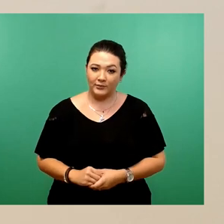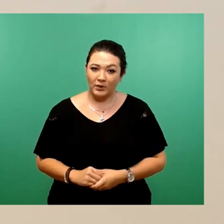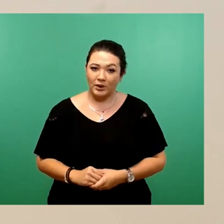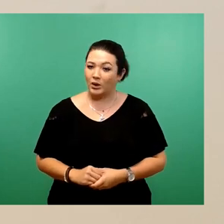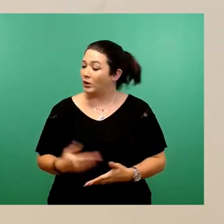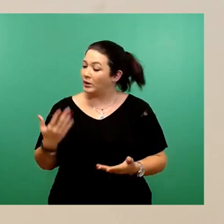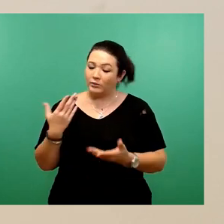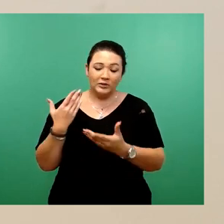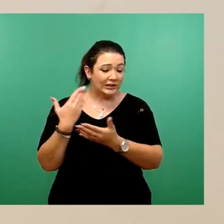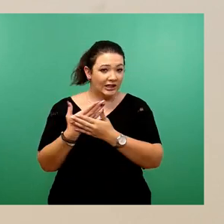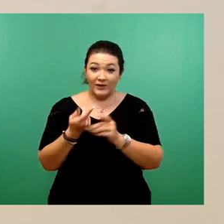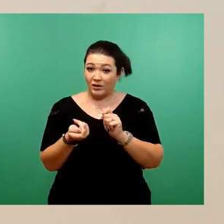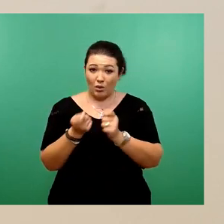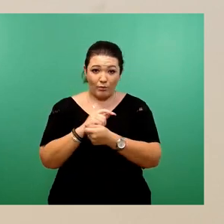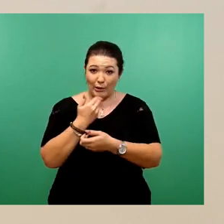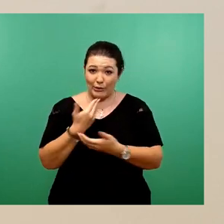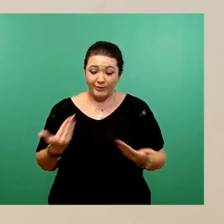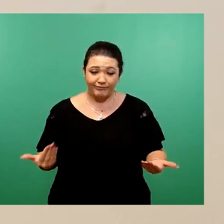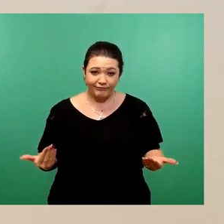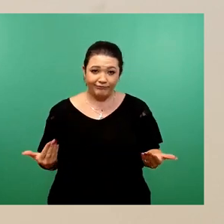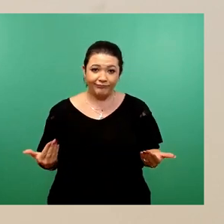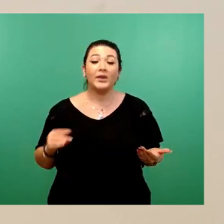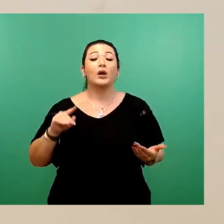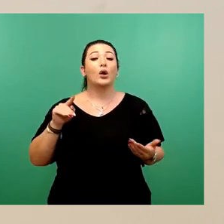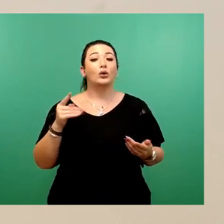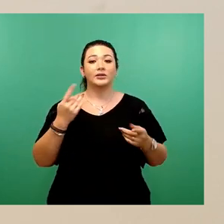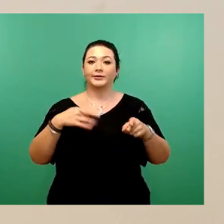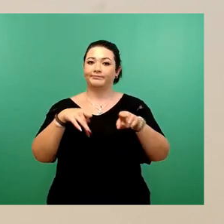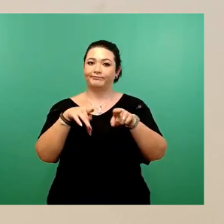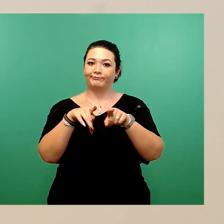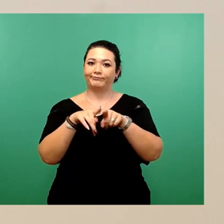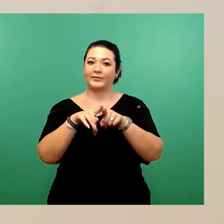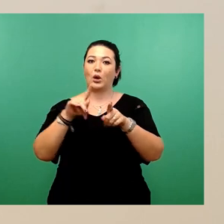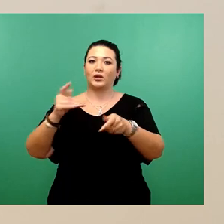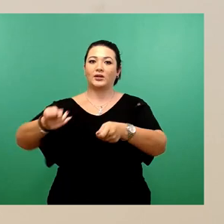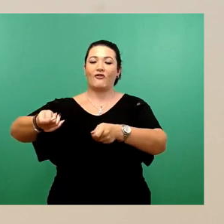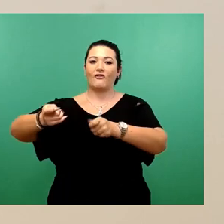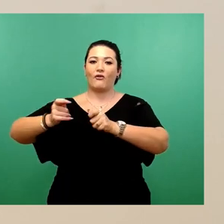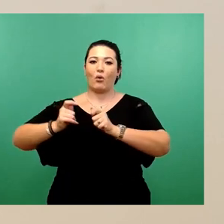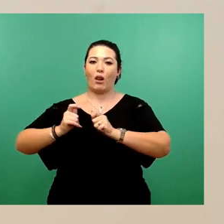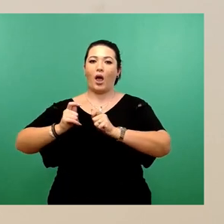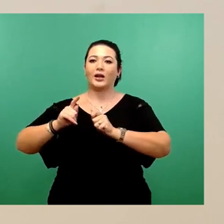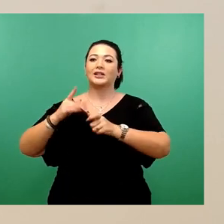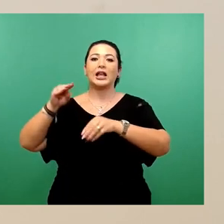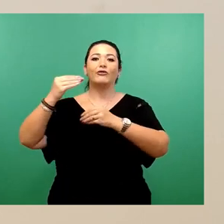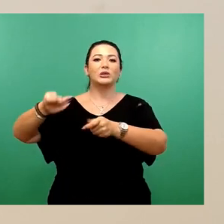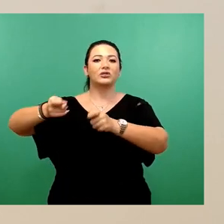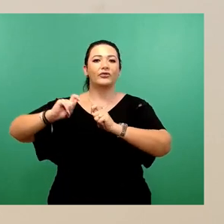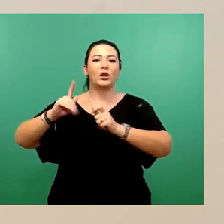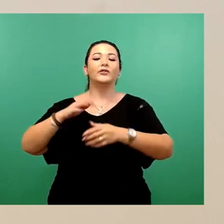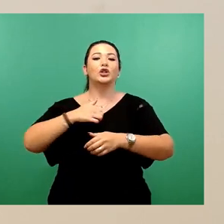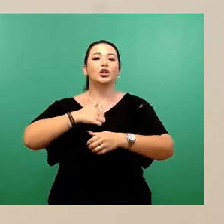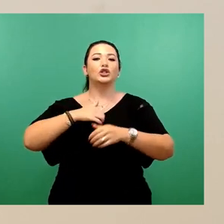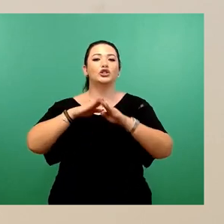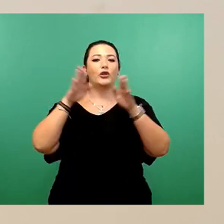geändert. Und das Gleiche gilt auch für die Vorlage, was die Informationsvorlage, was die Schwimmhalle Klotsche angeht.